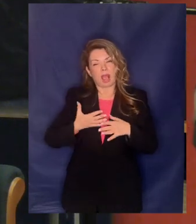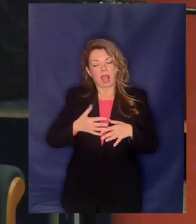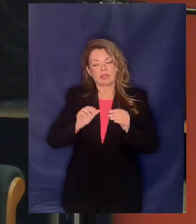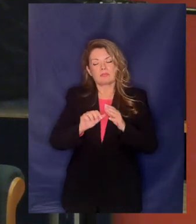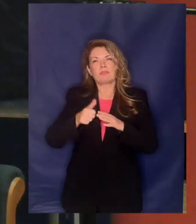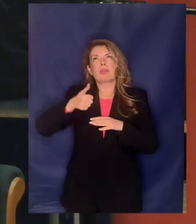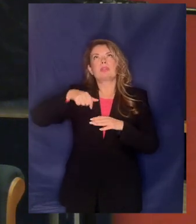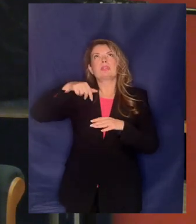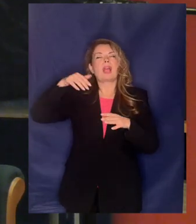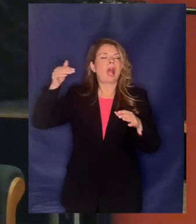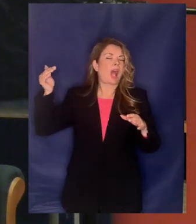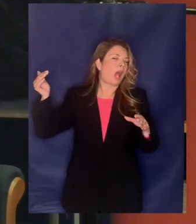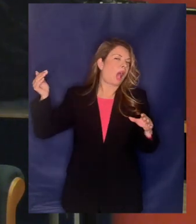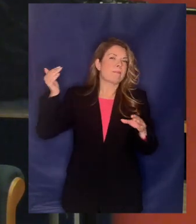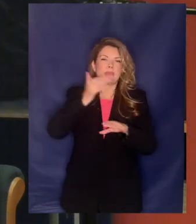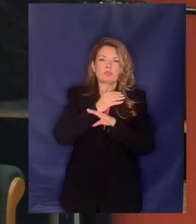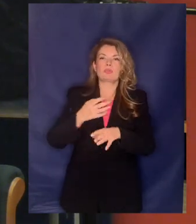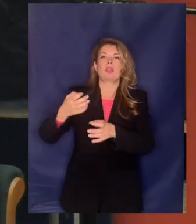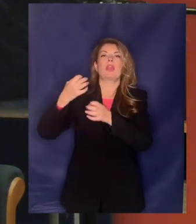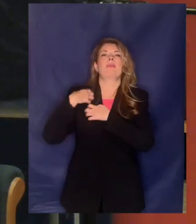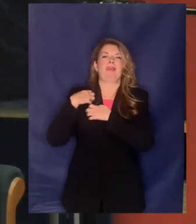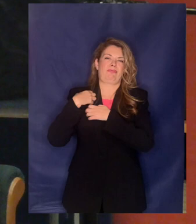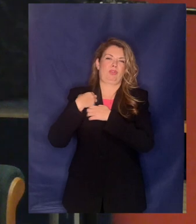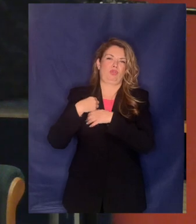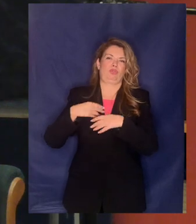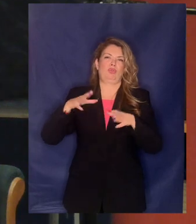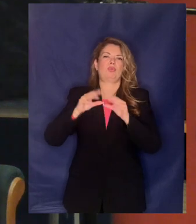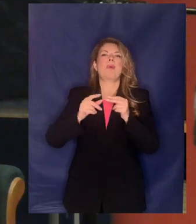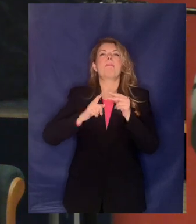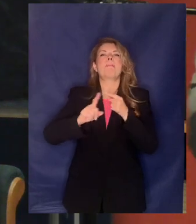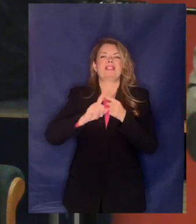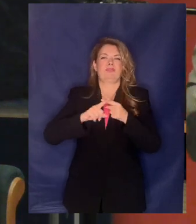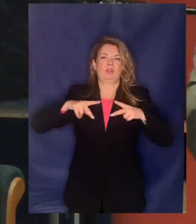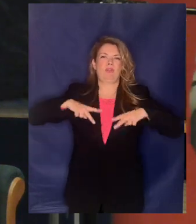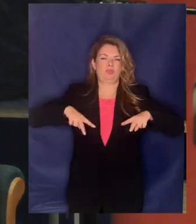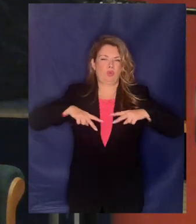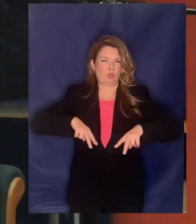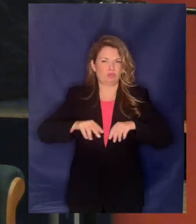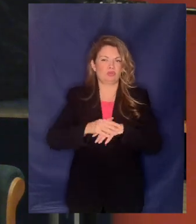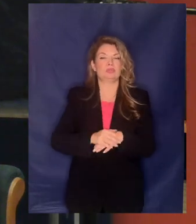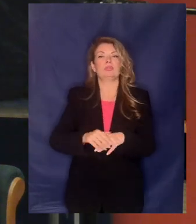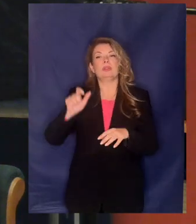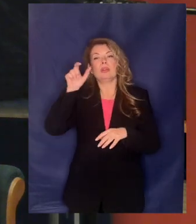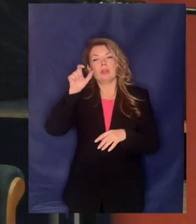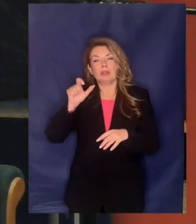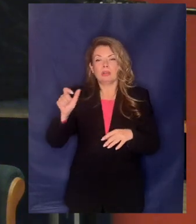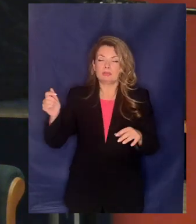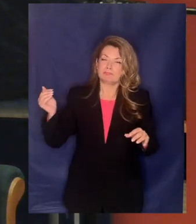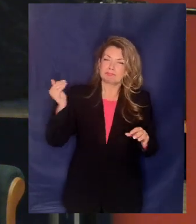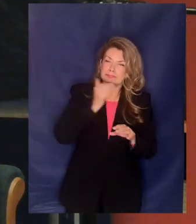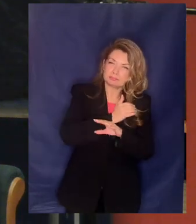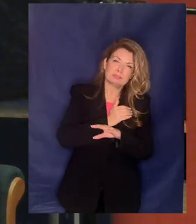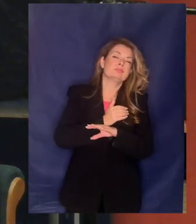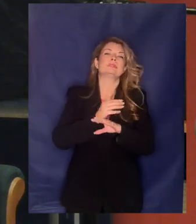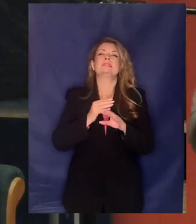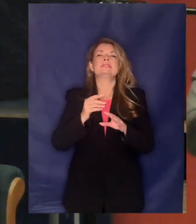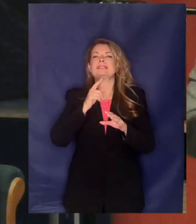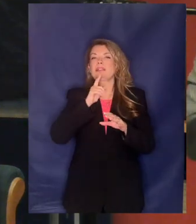ο αρμόδιος υπουργός υποδομών ο κύριος Καραμαλής προχωρά στην εξαγγελία του ΣΔΙΤ στο νερό